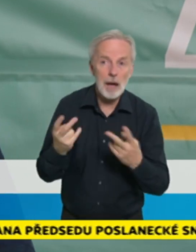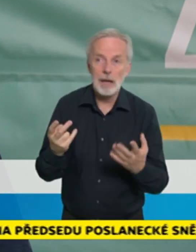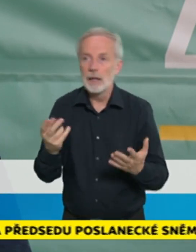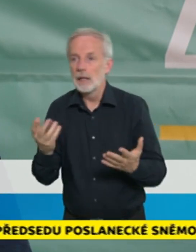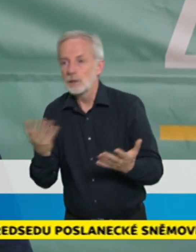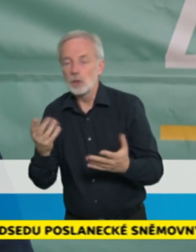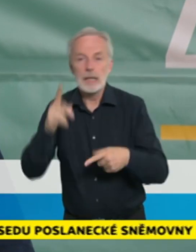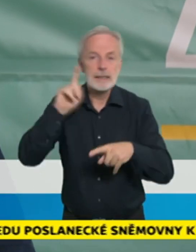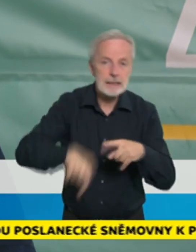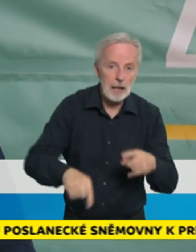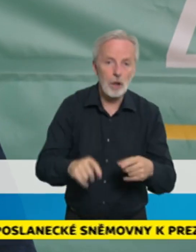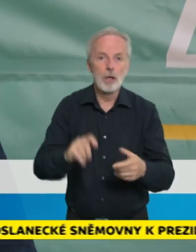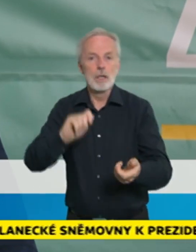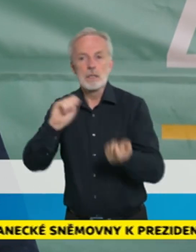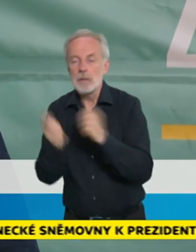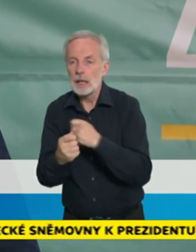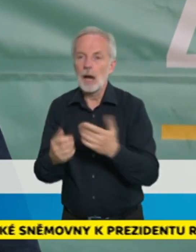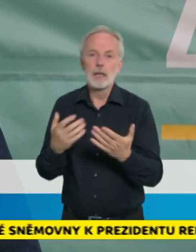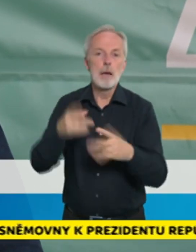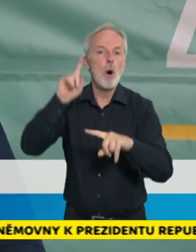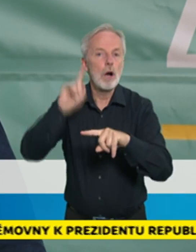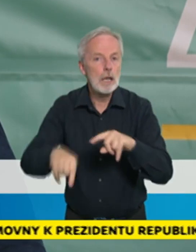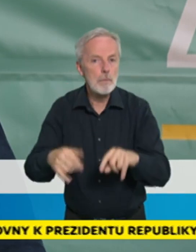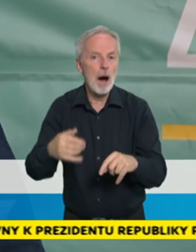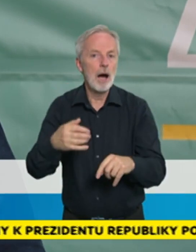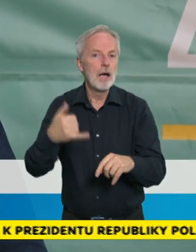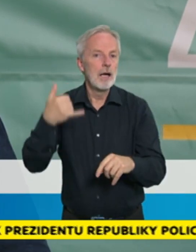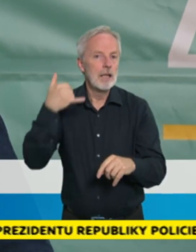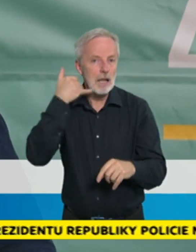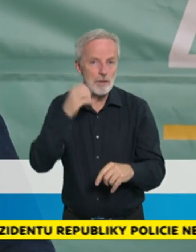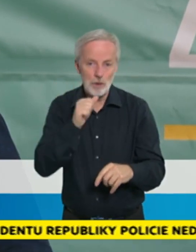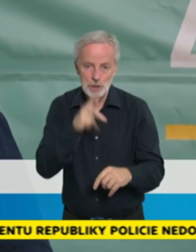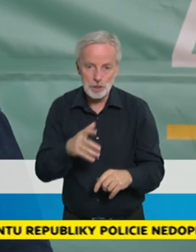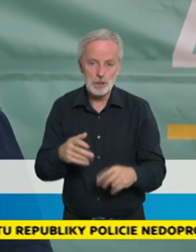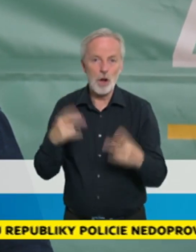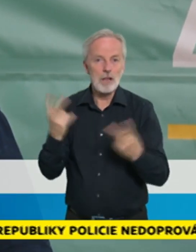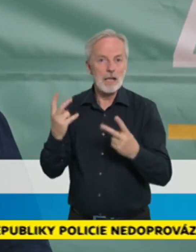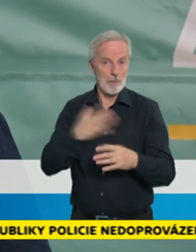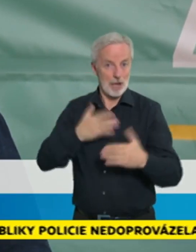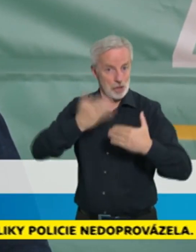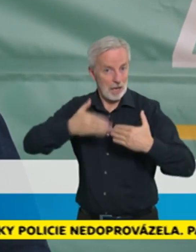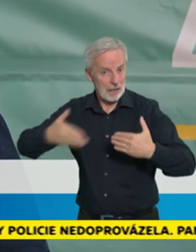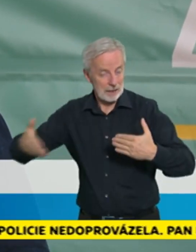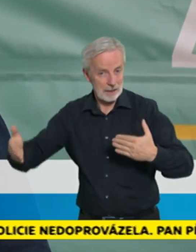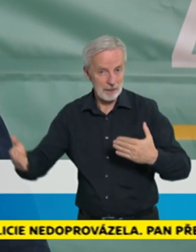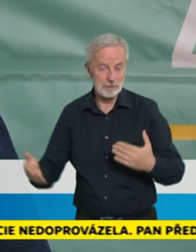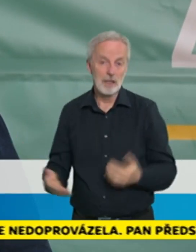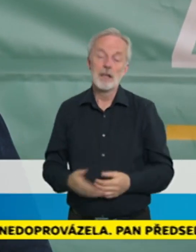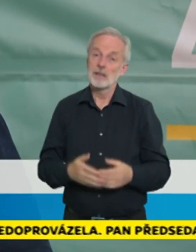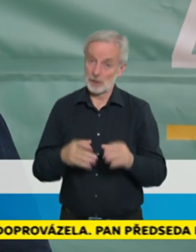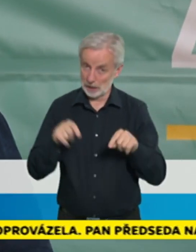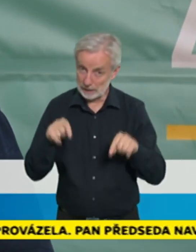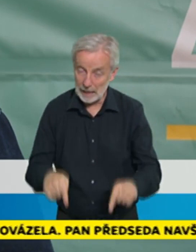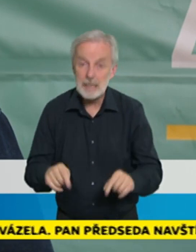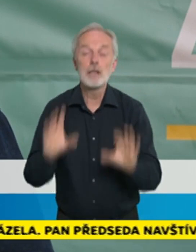nějakému překlepu v čísle telefonním a tak podobně. Takže ta dovolatelnost se zvýšila oproti lepnímu